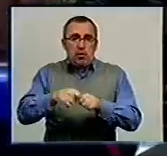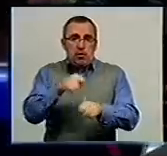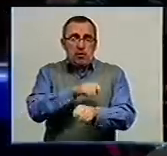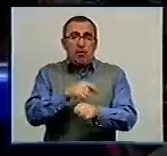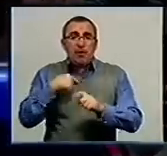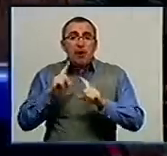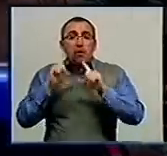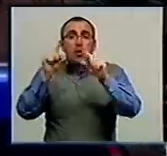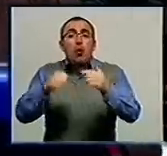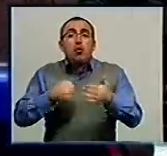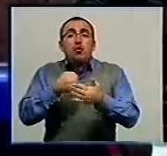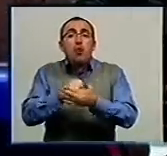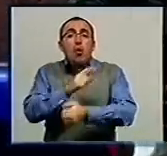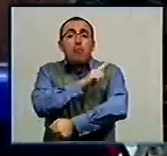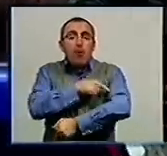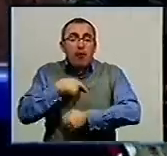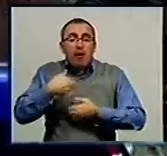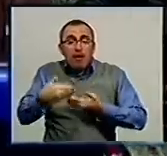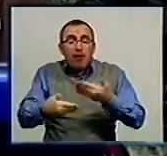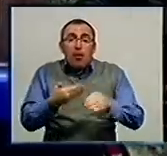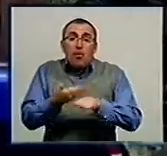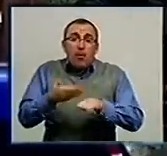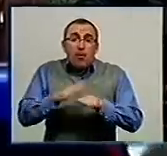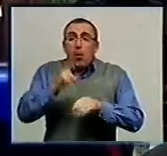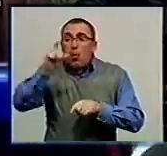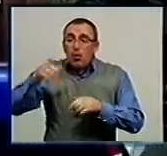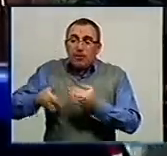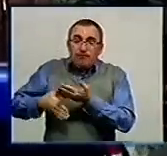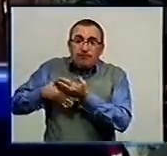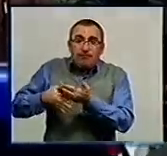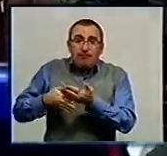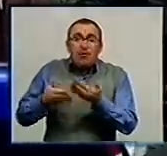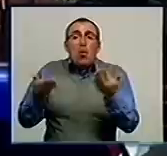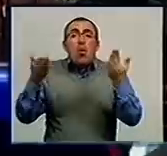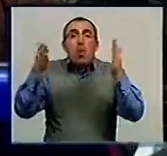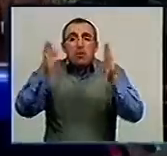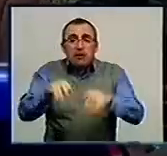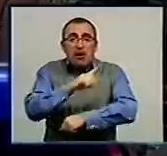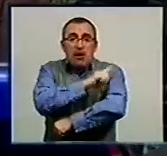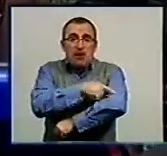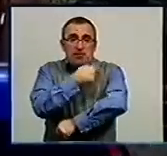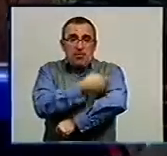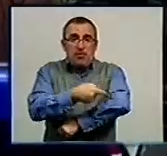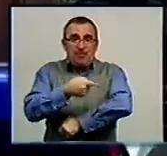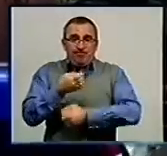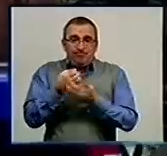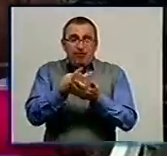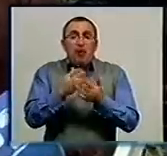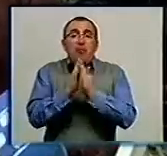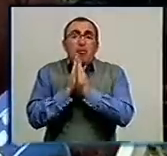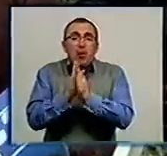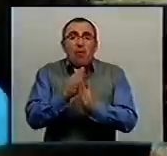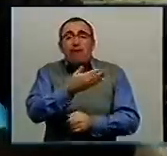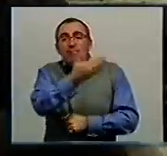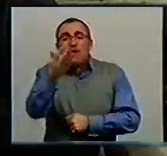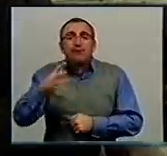до лікарні, їли доползаю, мене люди доводять. Оставте лікарні і стаціонари. Просимо, ми вас